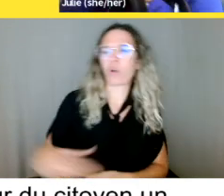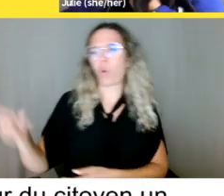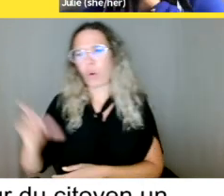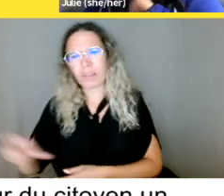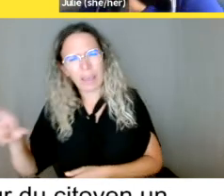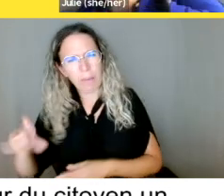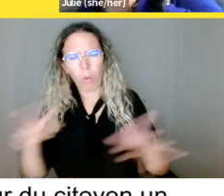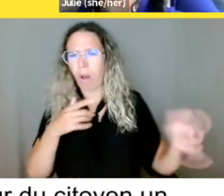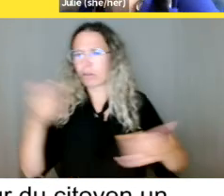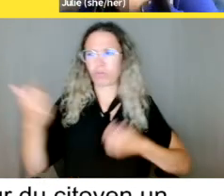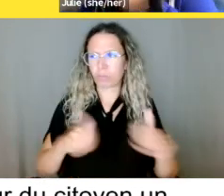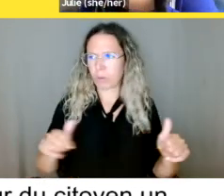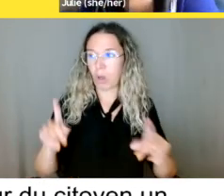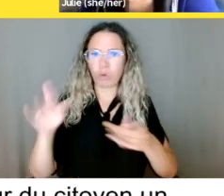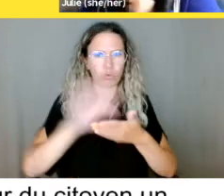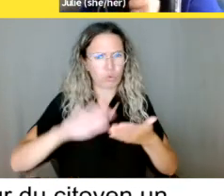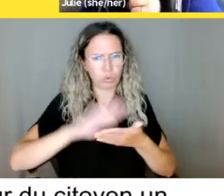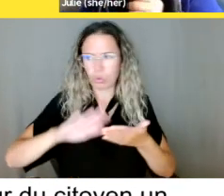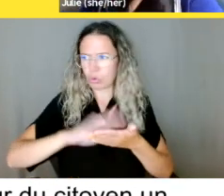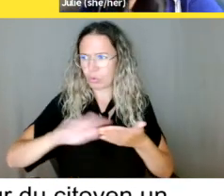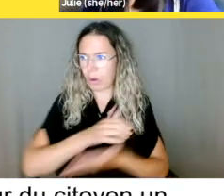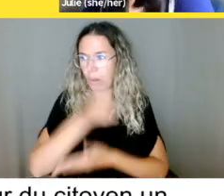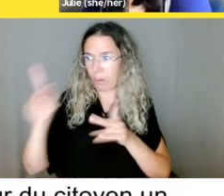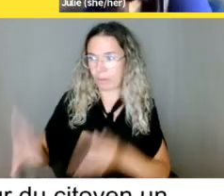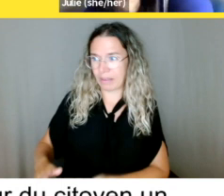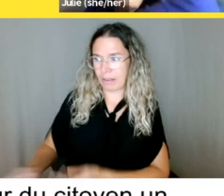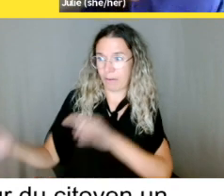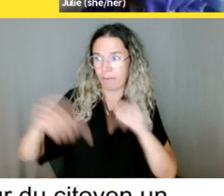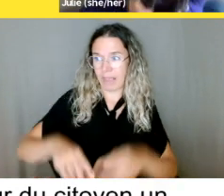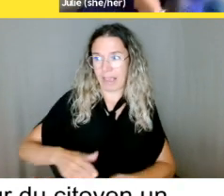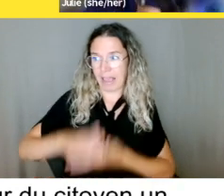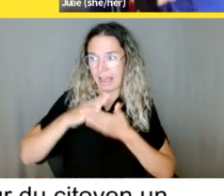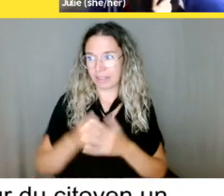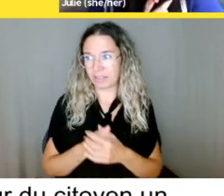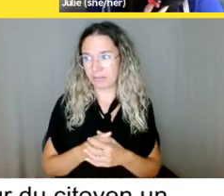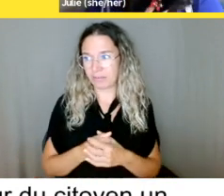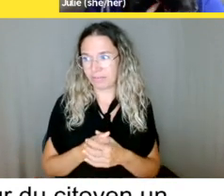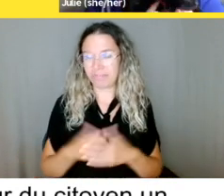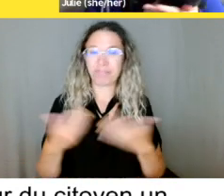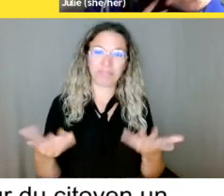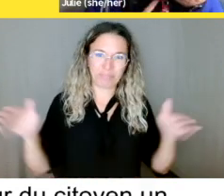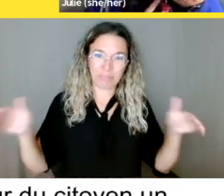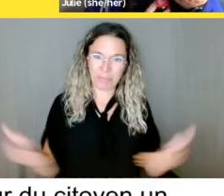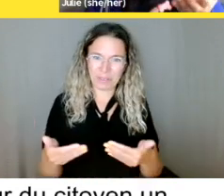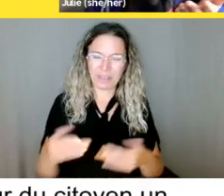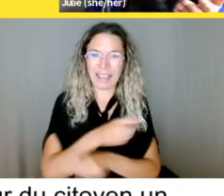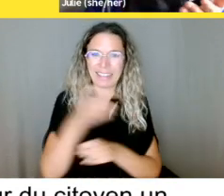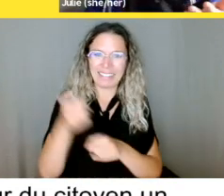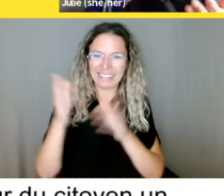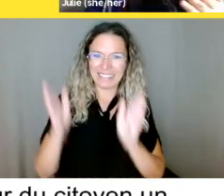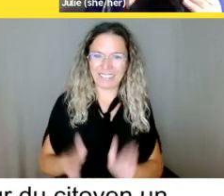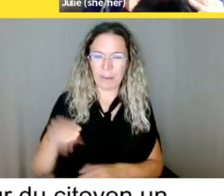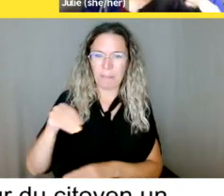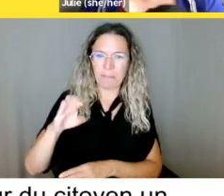Je vous présente, directeur Nick Fury, si vous êtes amateur des films Marvel. Nous avons, lui, le